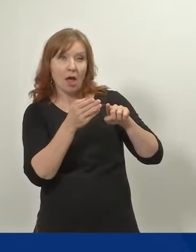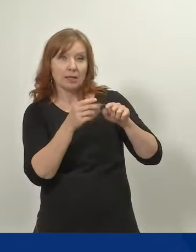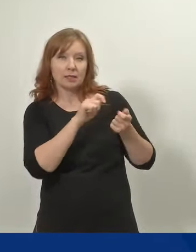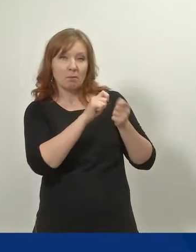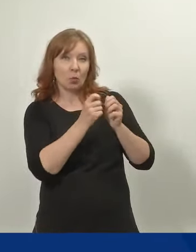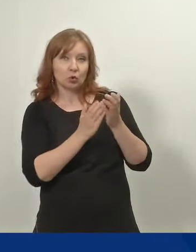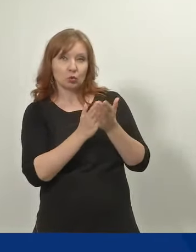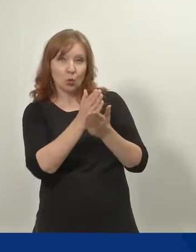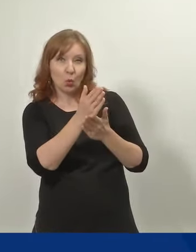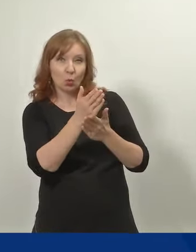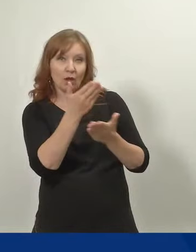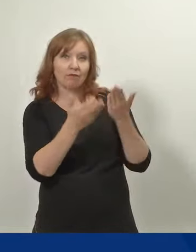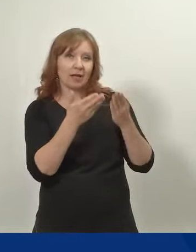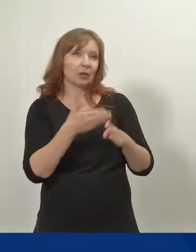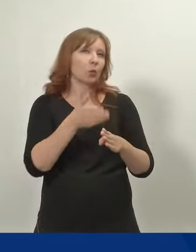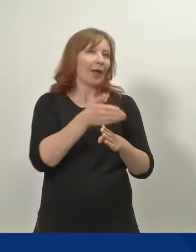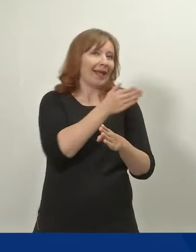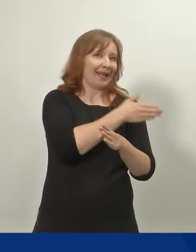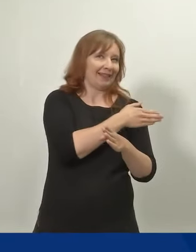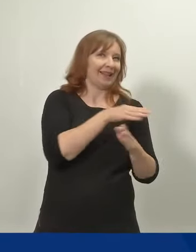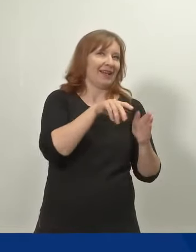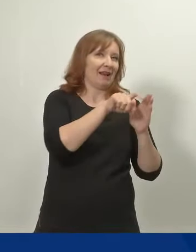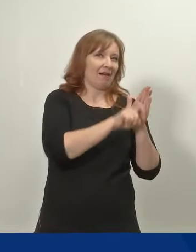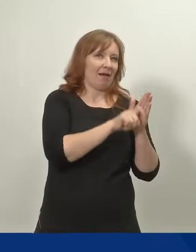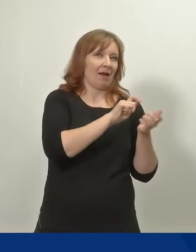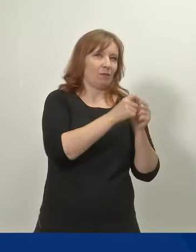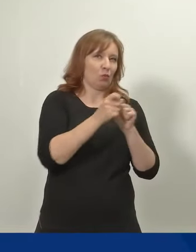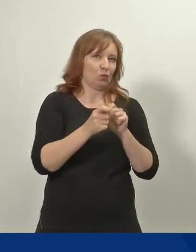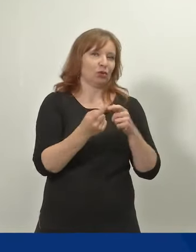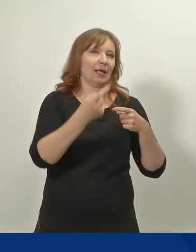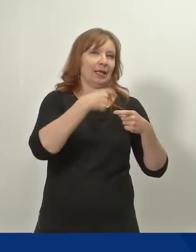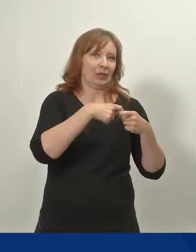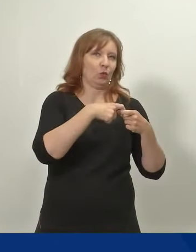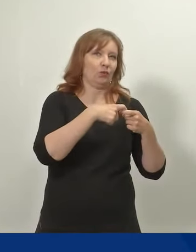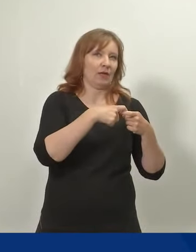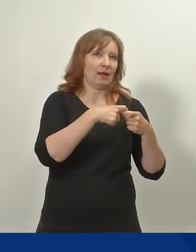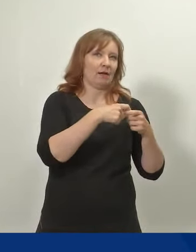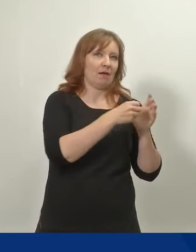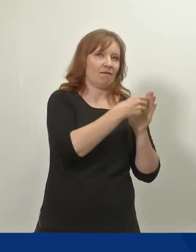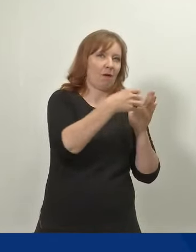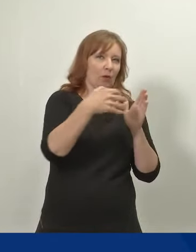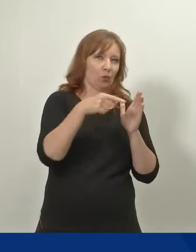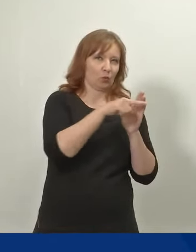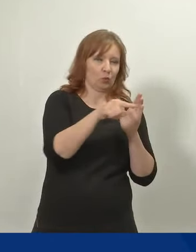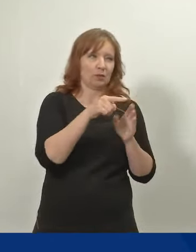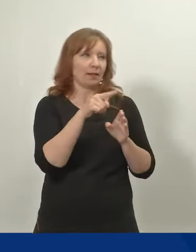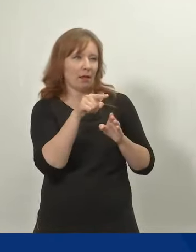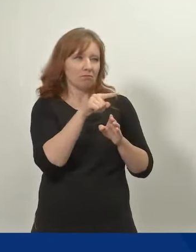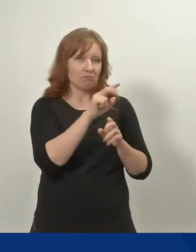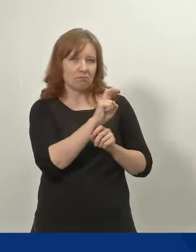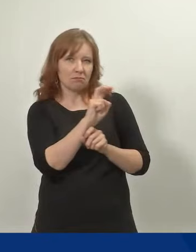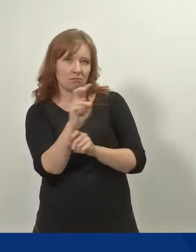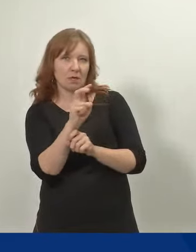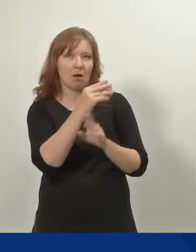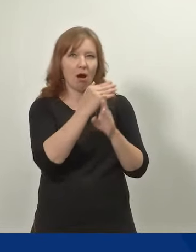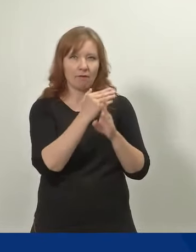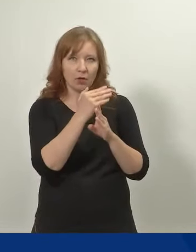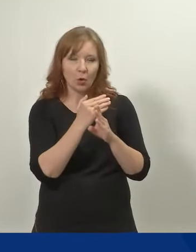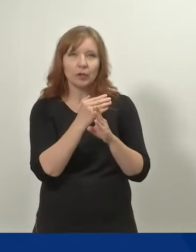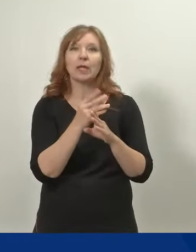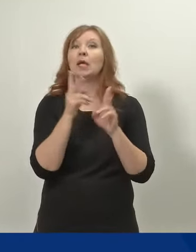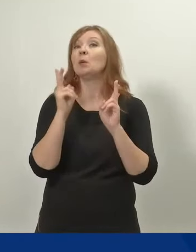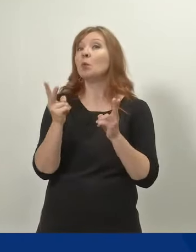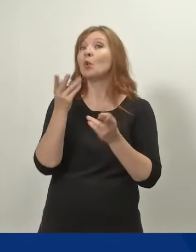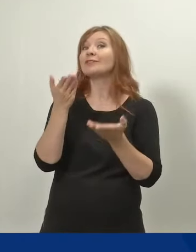aiempien isyysrahaa koskevien lainmuutosten kohdalla. Ja hieman käytettiin